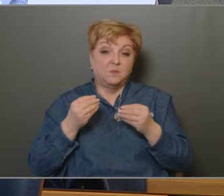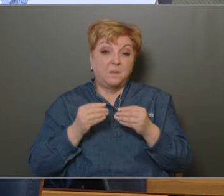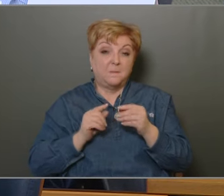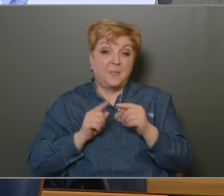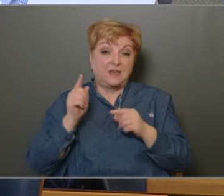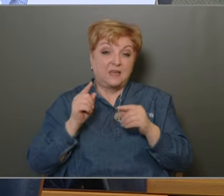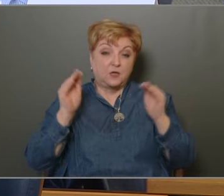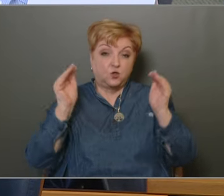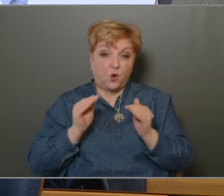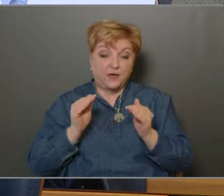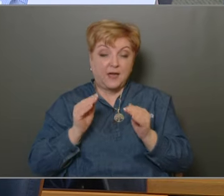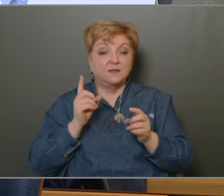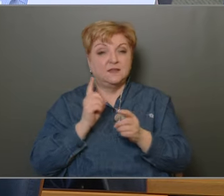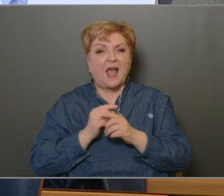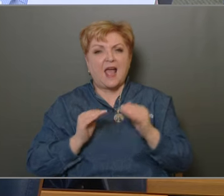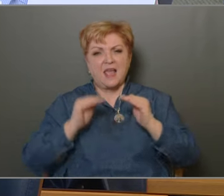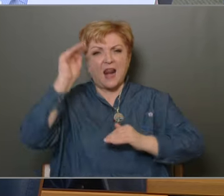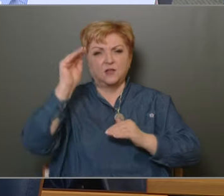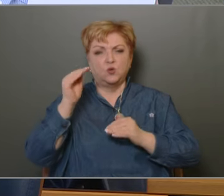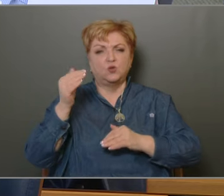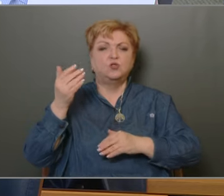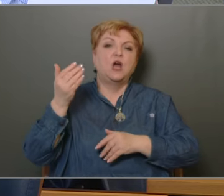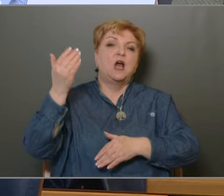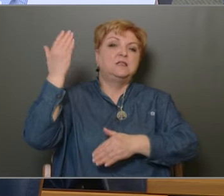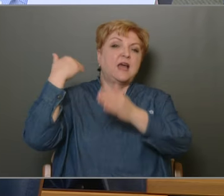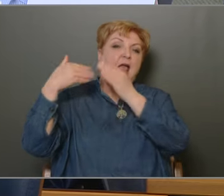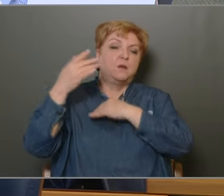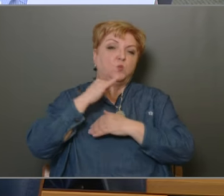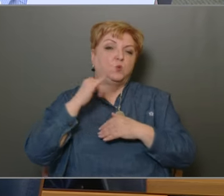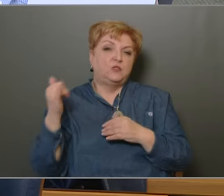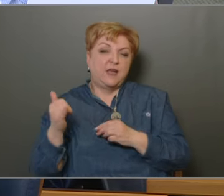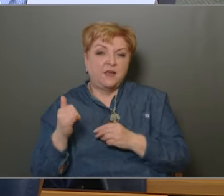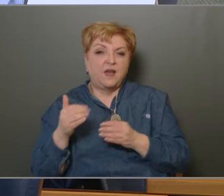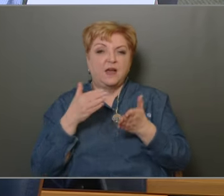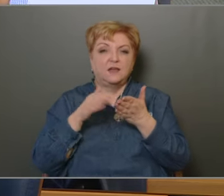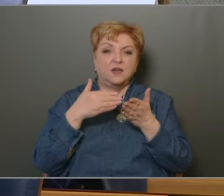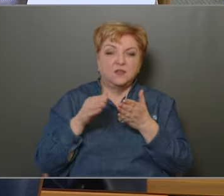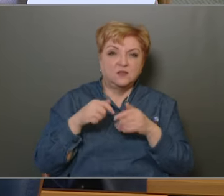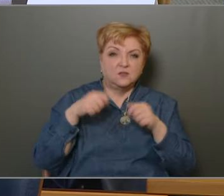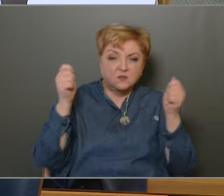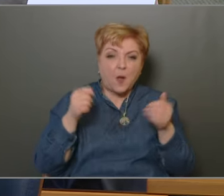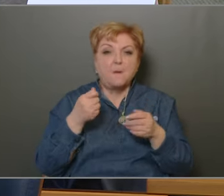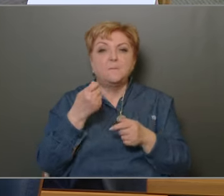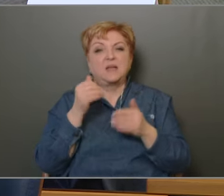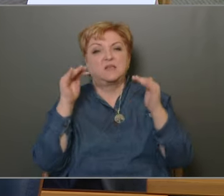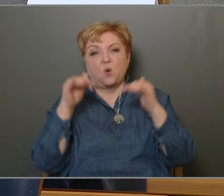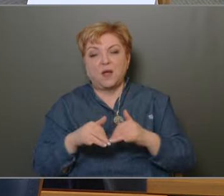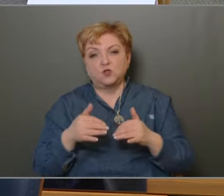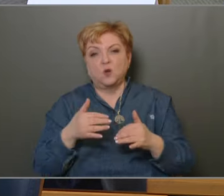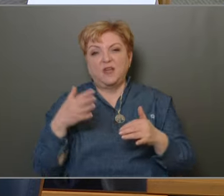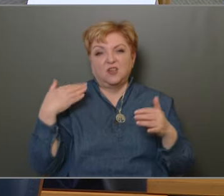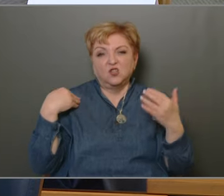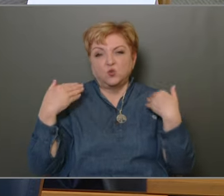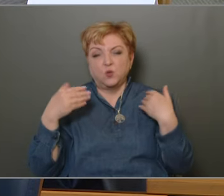továbbra is jelentős, hiszen az elmúlt évek kiadás növekedései, pénzromolásai továbbra is súlytannak bennünket, hogy csak ilyen